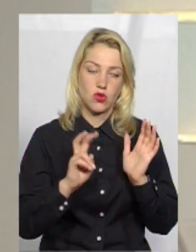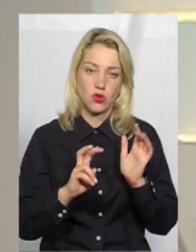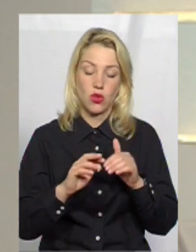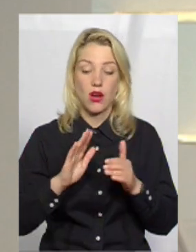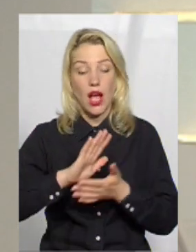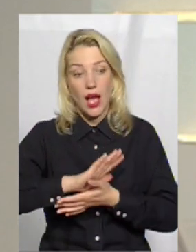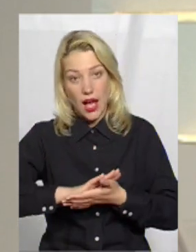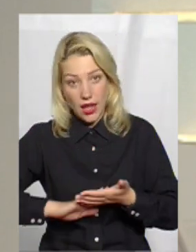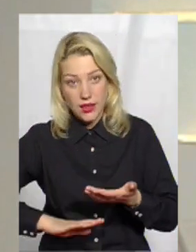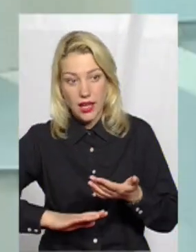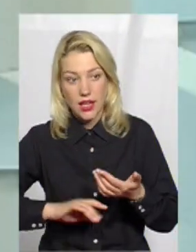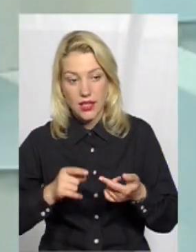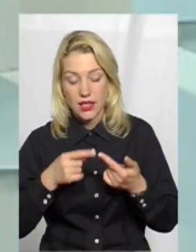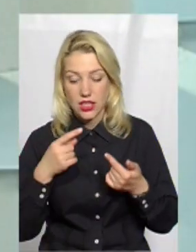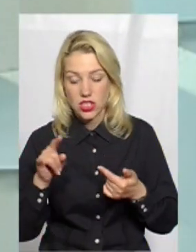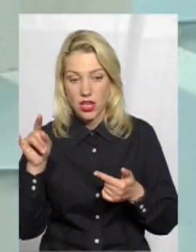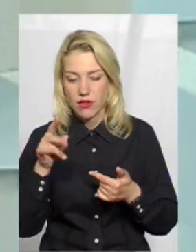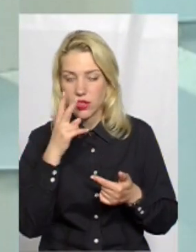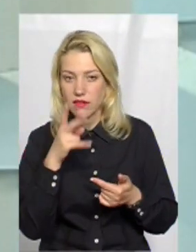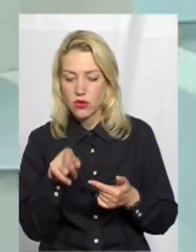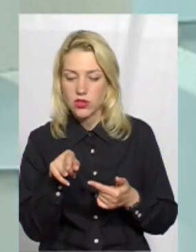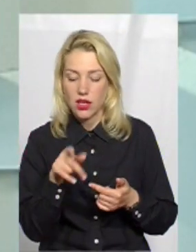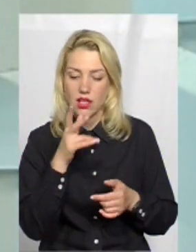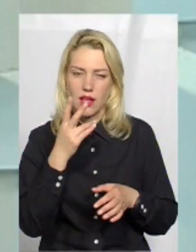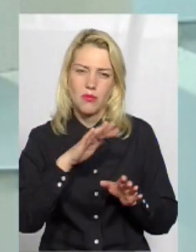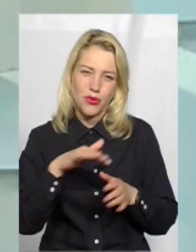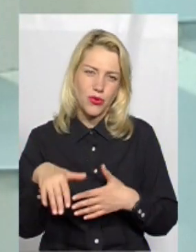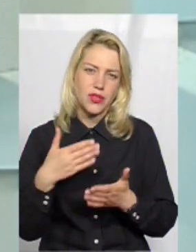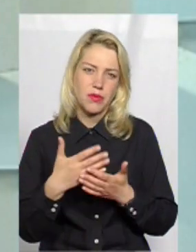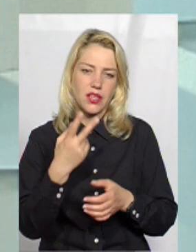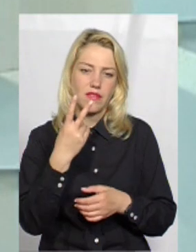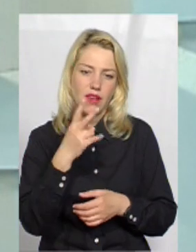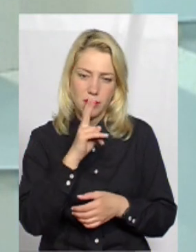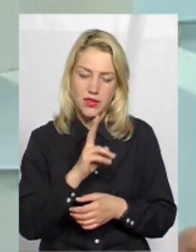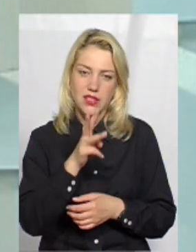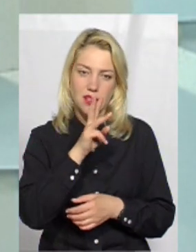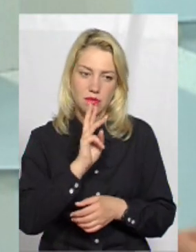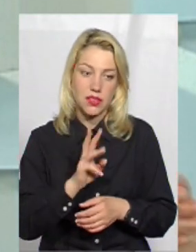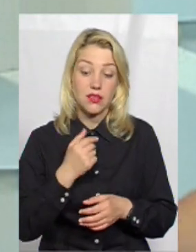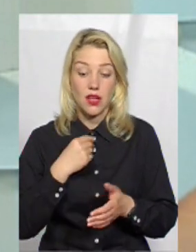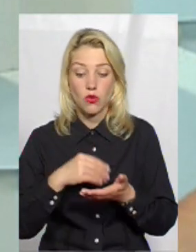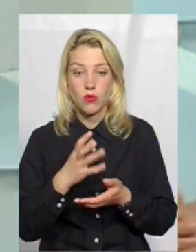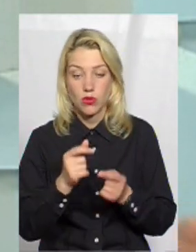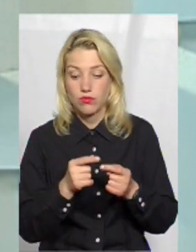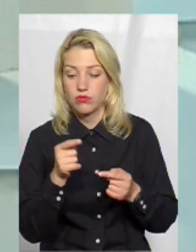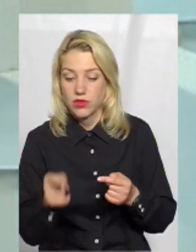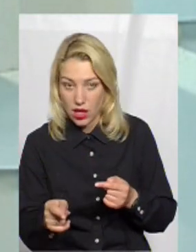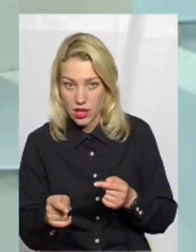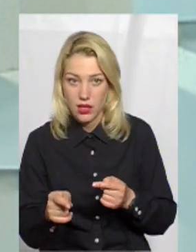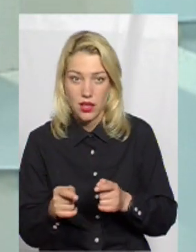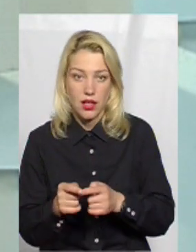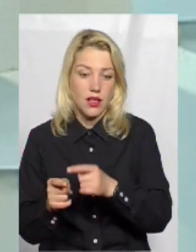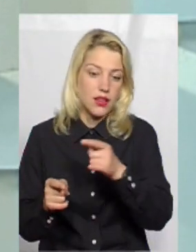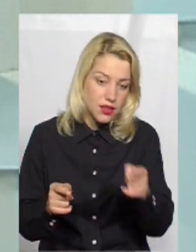Далі вже інша авіакомпанія. Дивлюся, там, проходить 2-3 місяці, я купую собі далі перельот, далі сегмент.